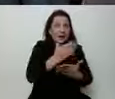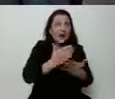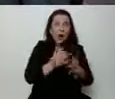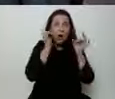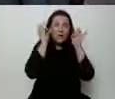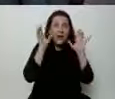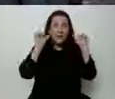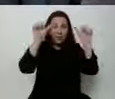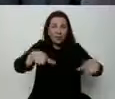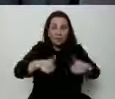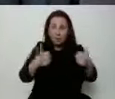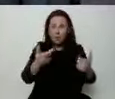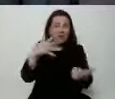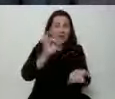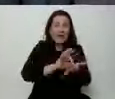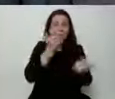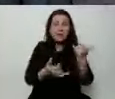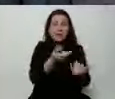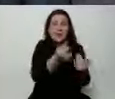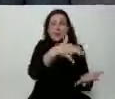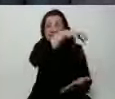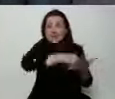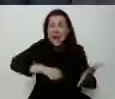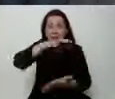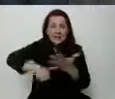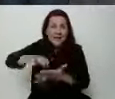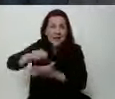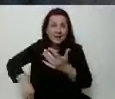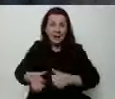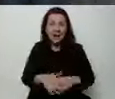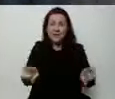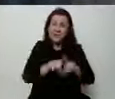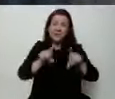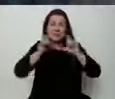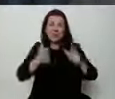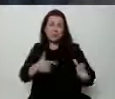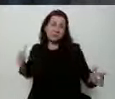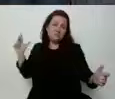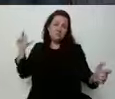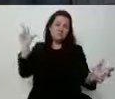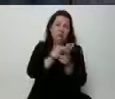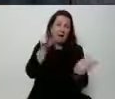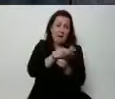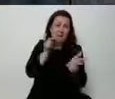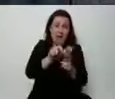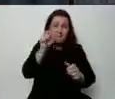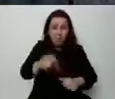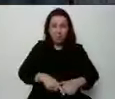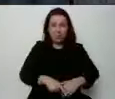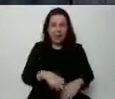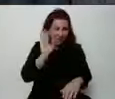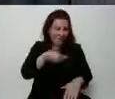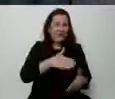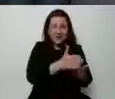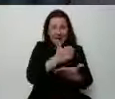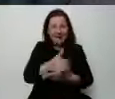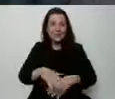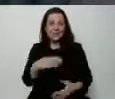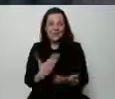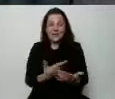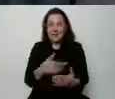mimo, że zabierane są im pieniądze, mimo, że są przez cały czas atakowani. I na to prezydent